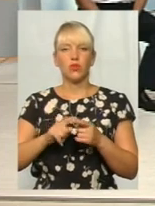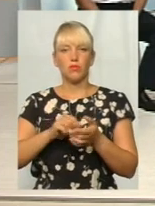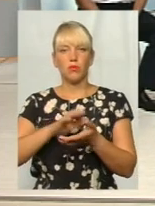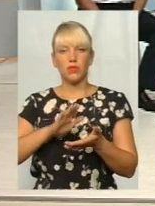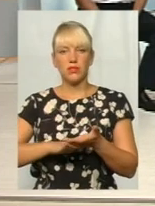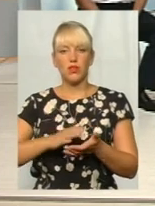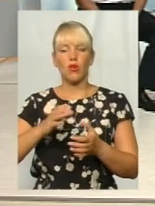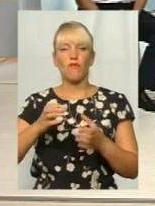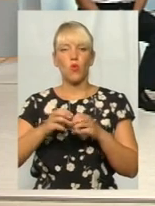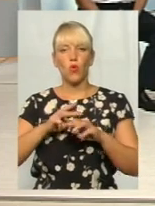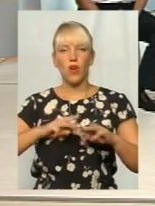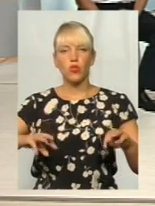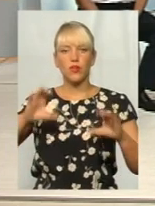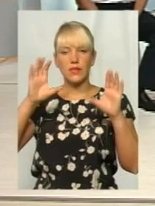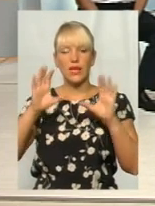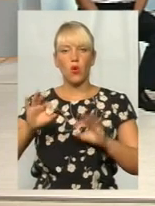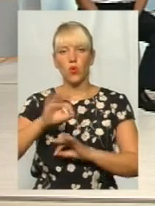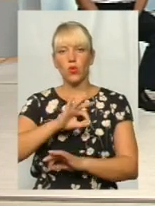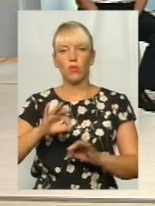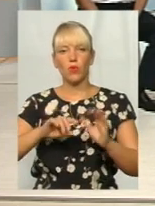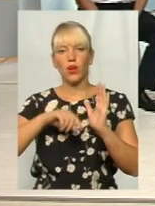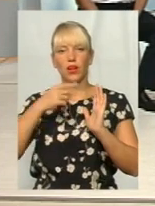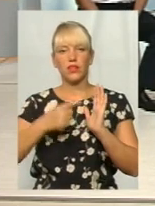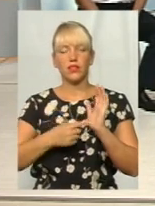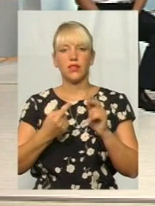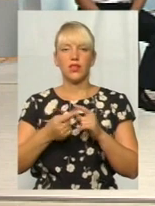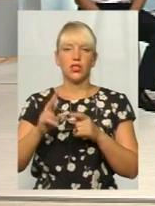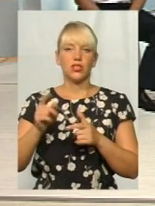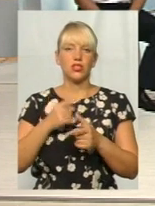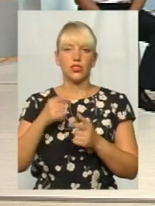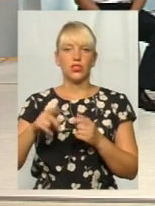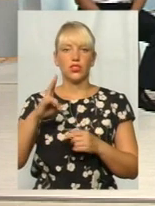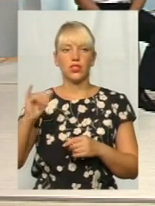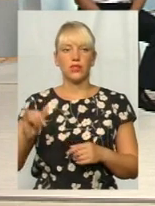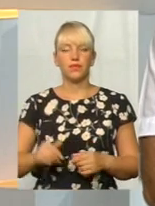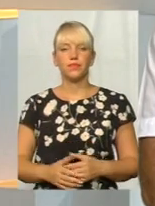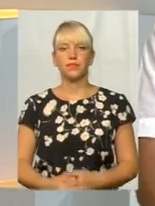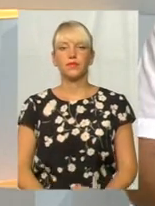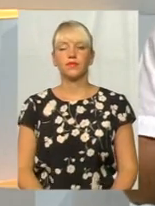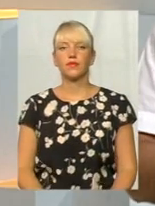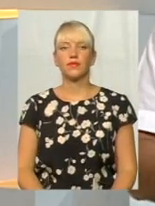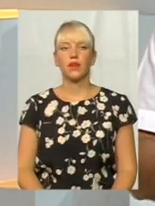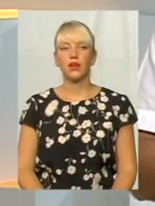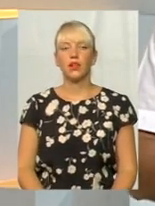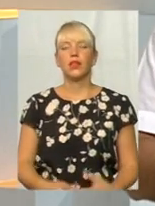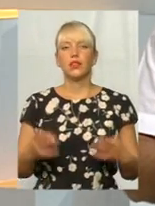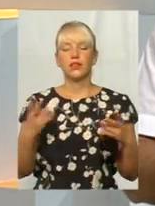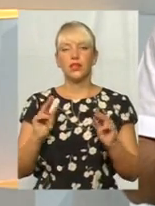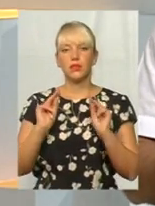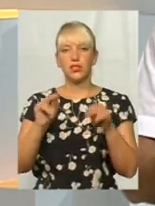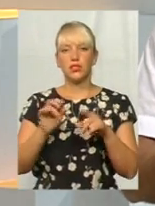законопроекті і те, що депутати ухвалили за основу, чи ні? Ну, дивіться, скажіть, треба чесно сказати,